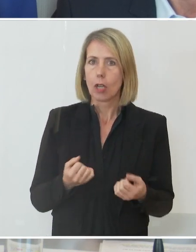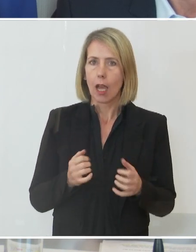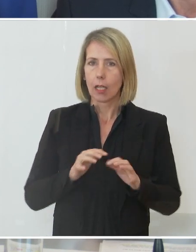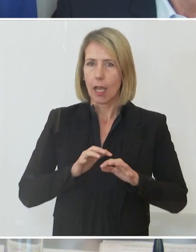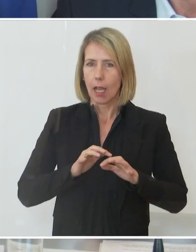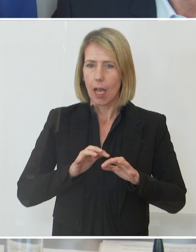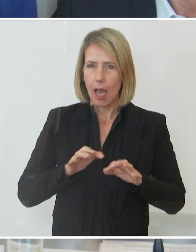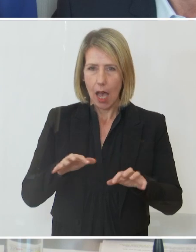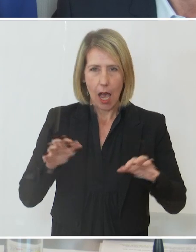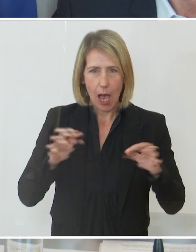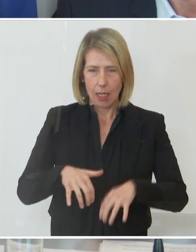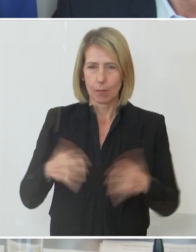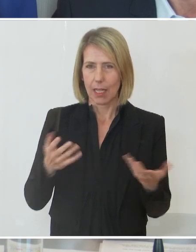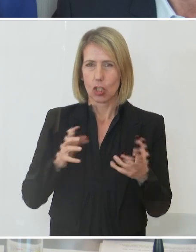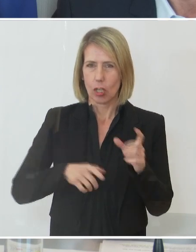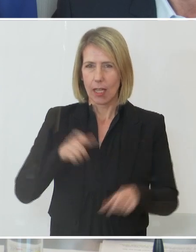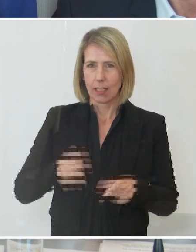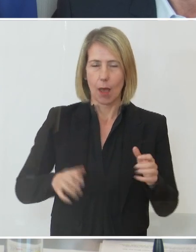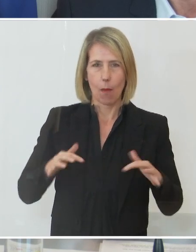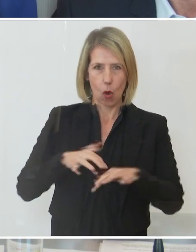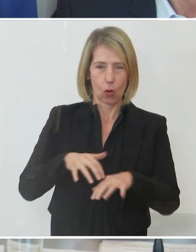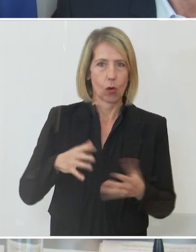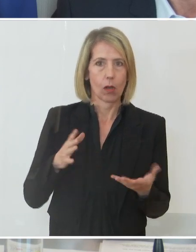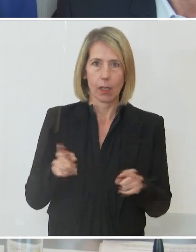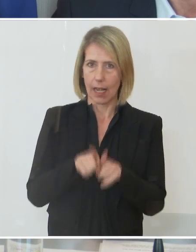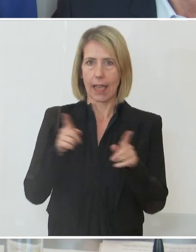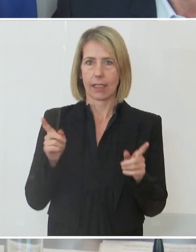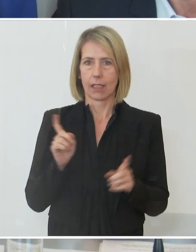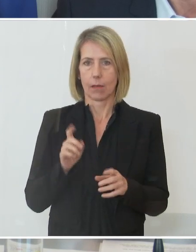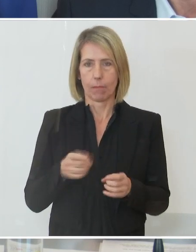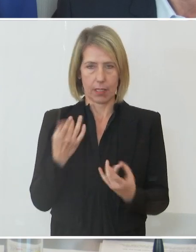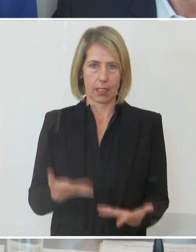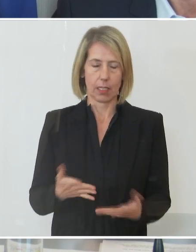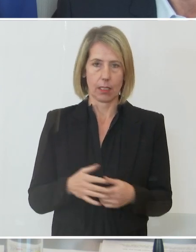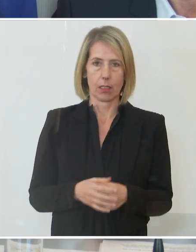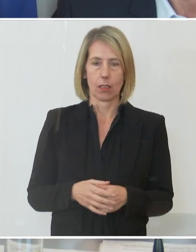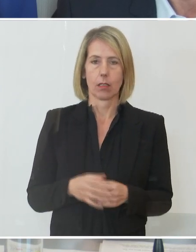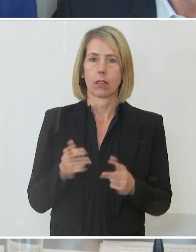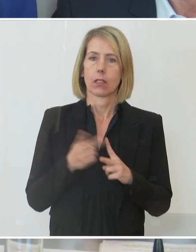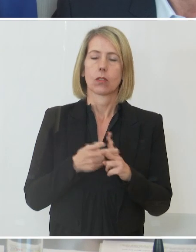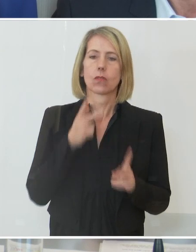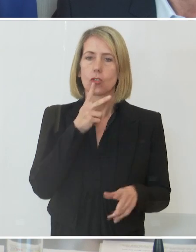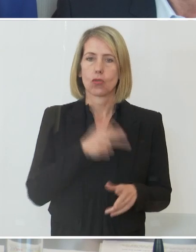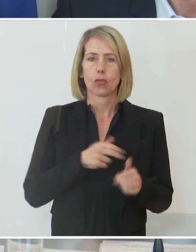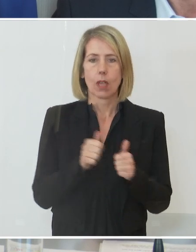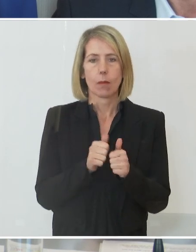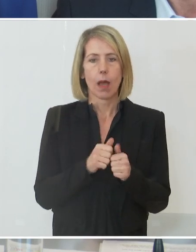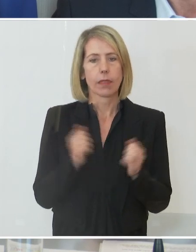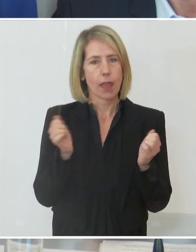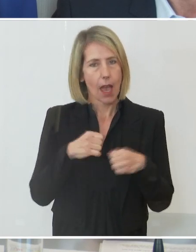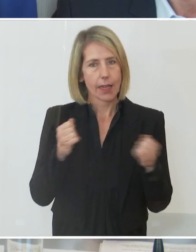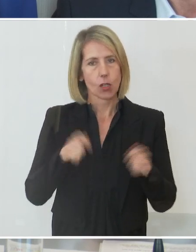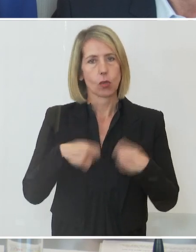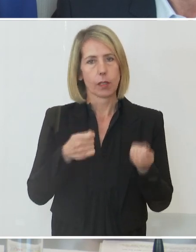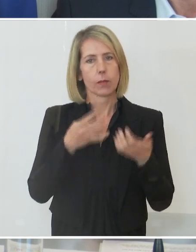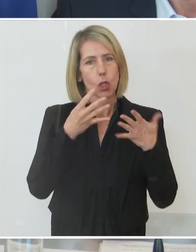die Handel und Gastronomie miteinander verbinden. Sie wissen, es gibt eine Einigung zwischen den Sozialpartnern, auch den Sonntag, den 19.